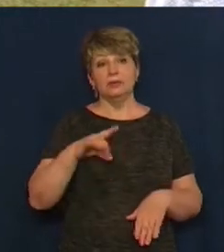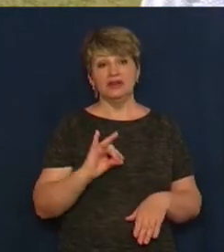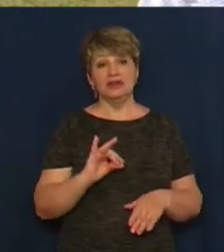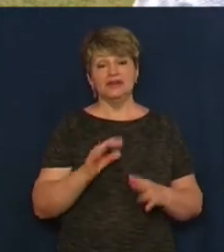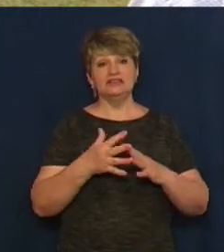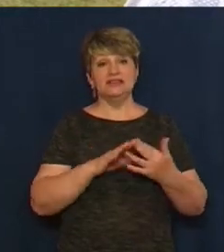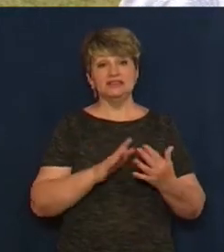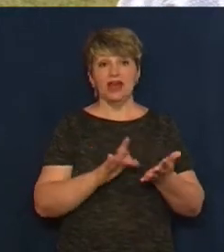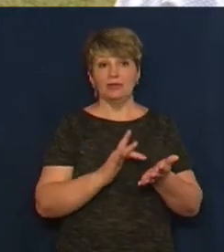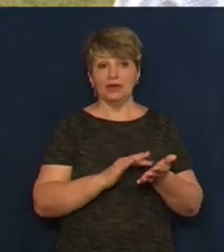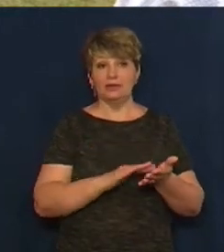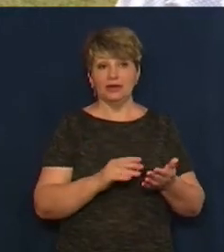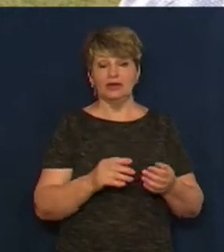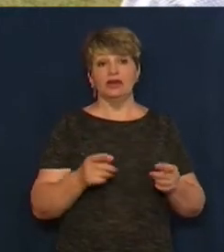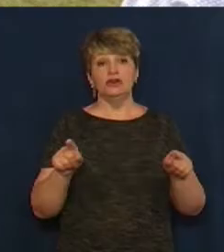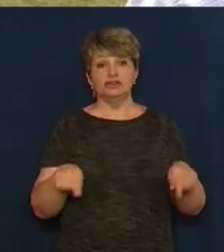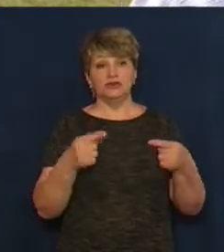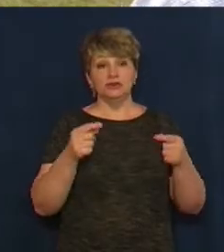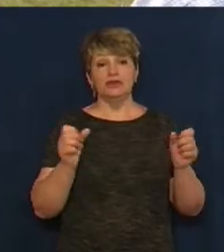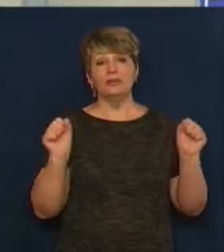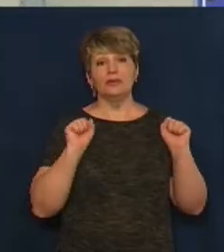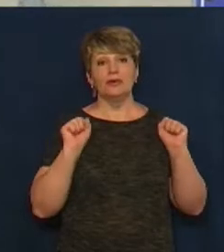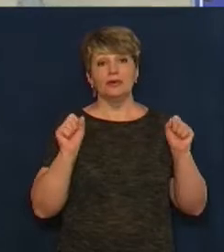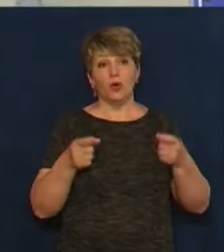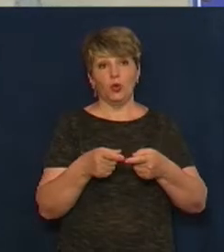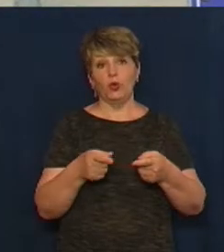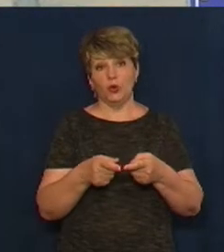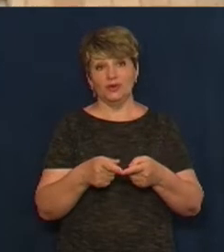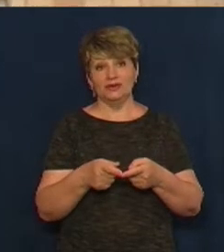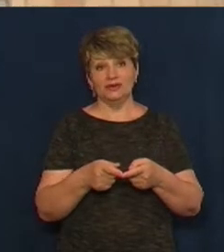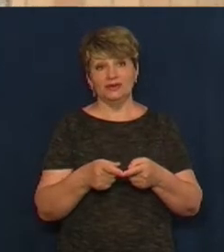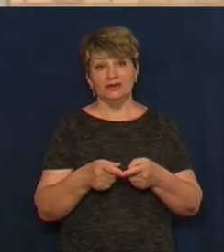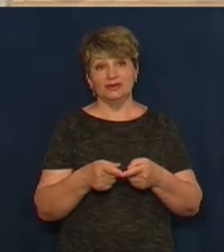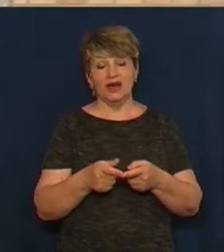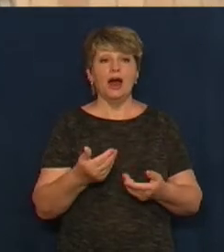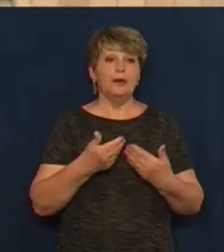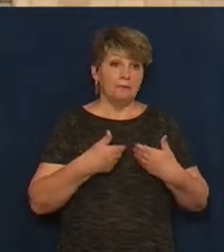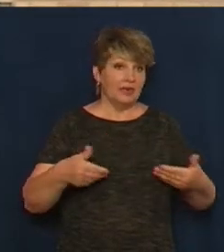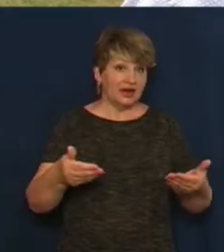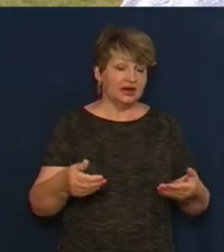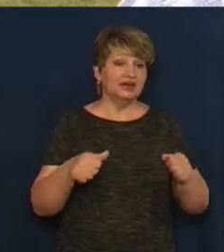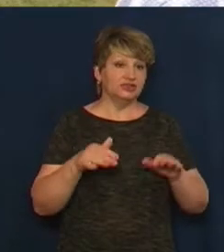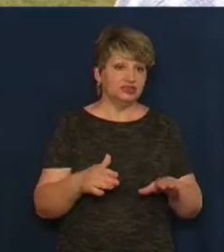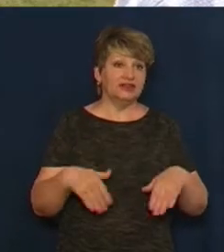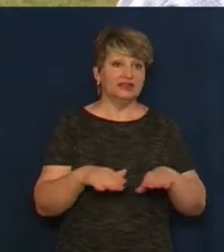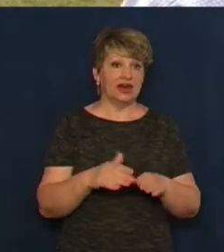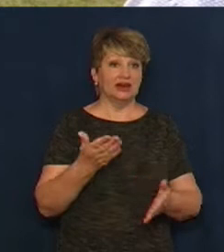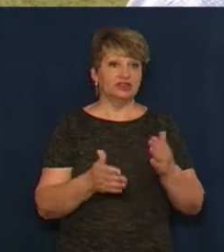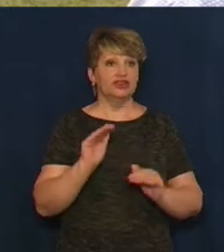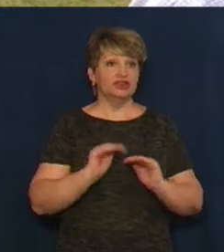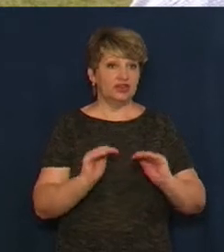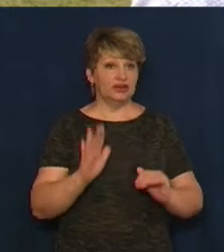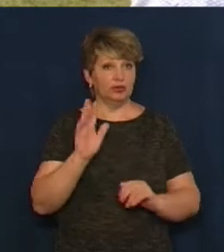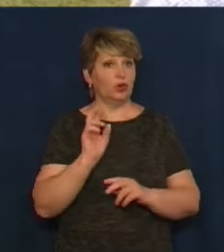такий куточок, спортивний куточок. І ми її назвали фітнес-бібліотека. Ми вирішили так, що якщо діти будуть ходити в